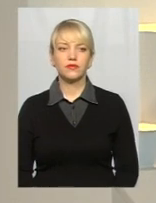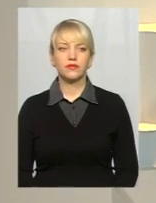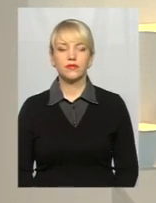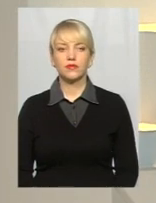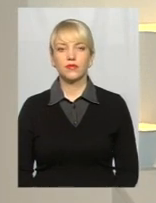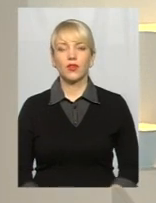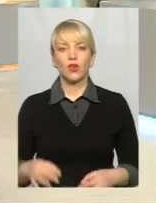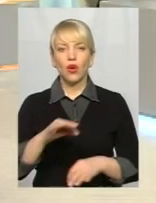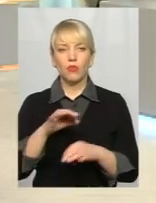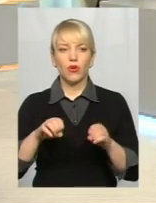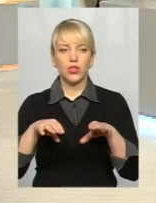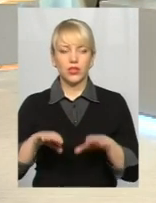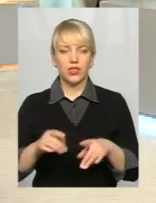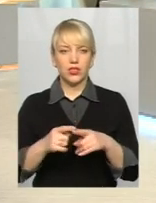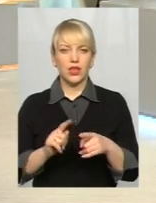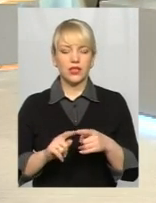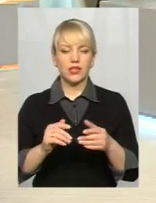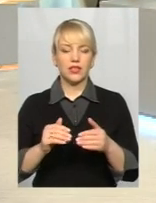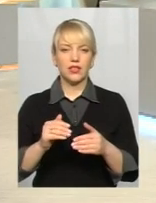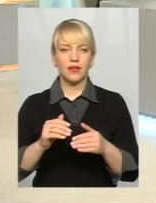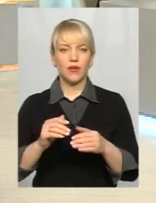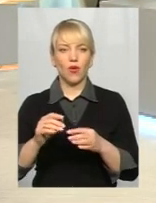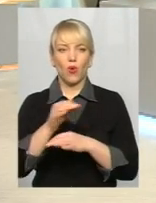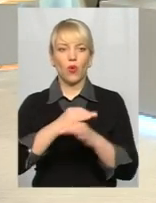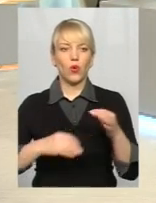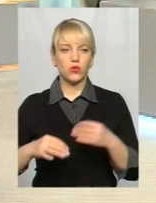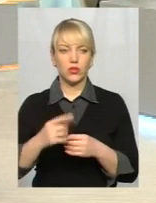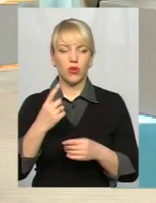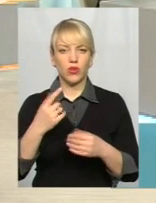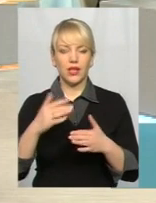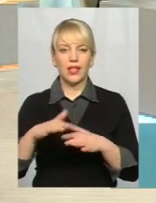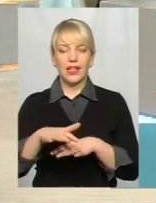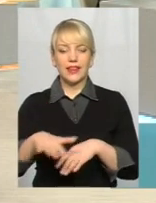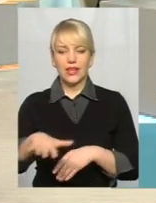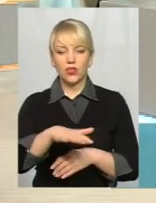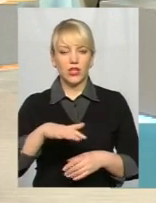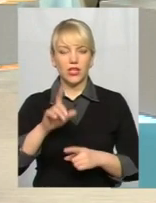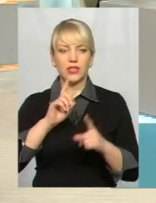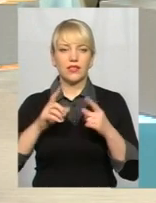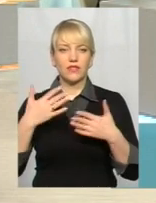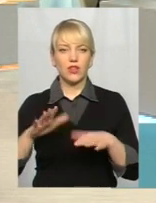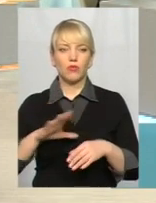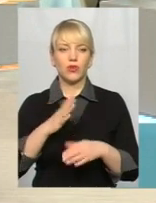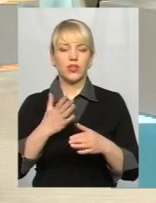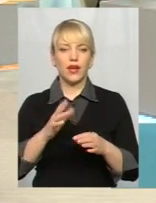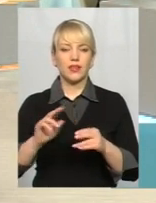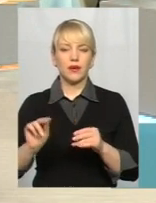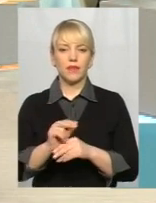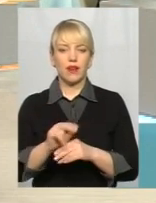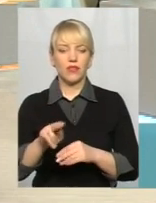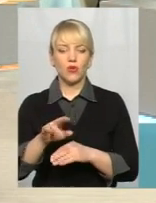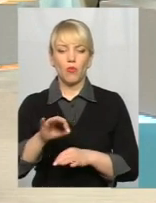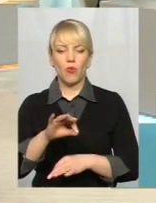Проєкт рішення на стадії публічних консультацій. Одне таке засідання вже було, так? Так. Які правки до проєкту рішення